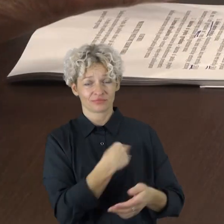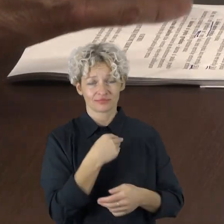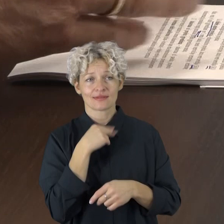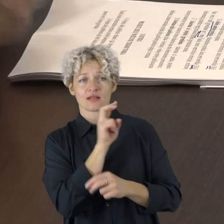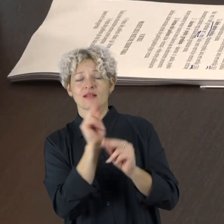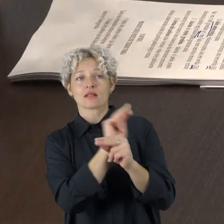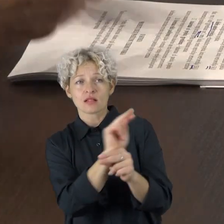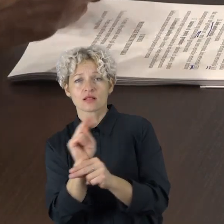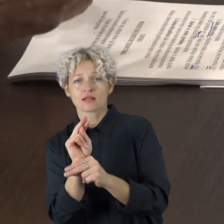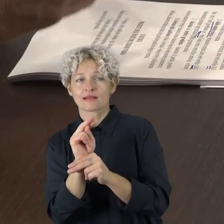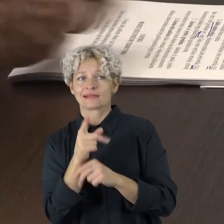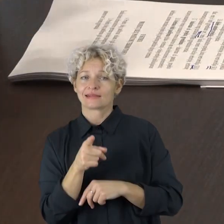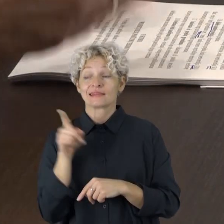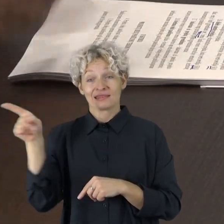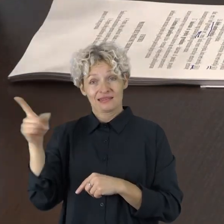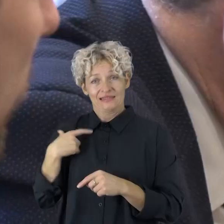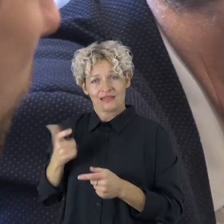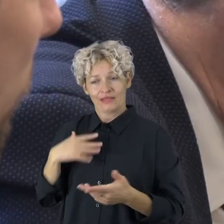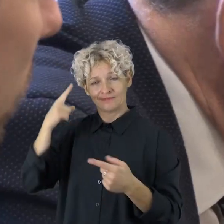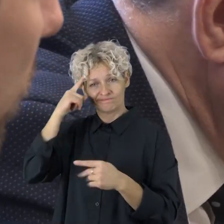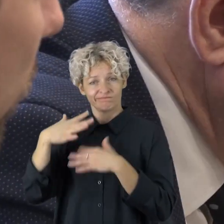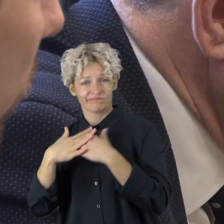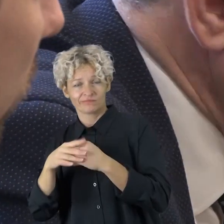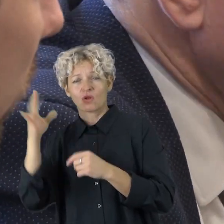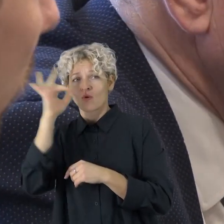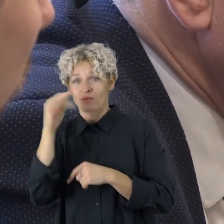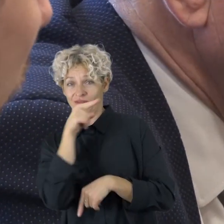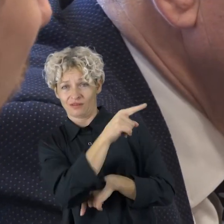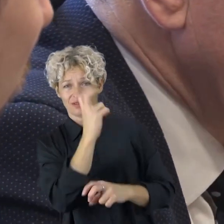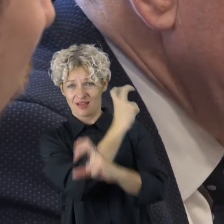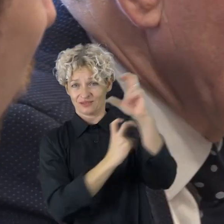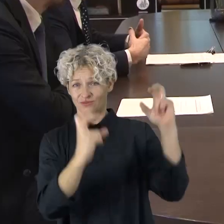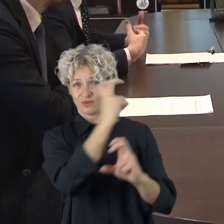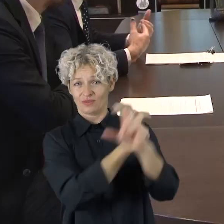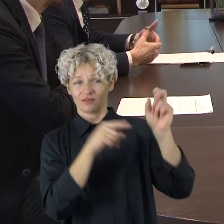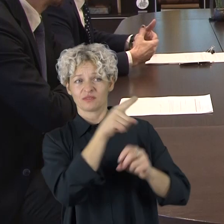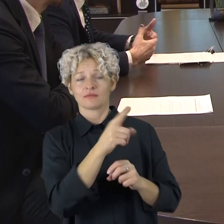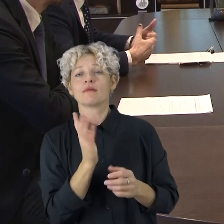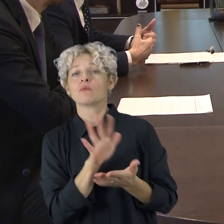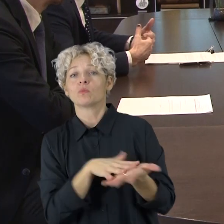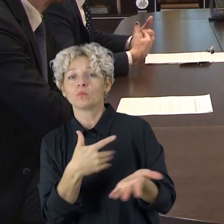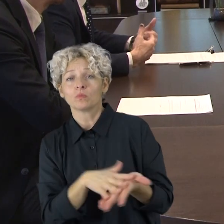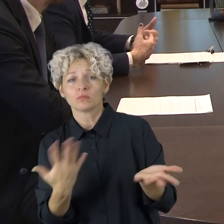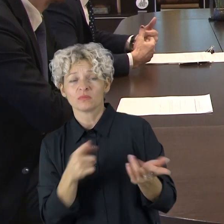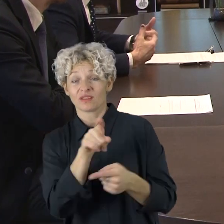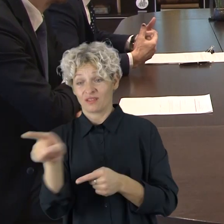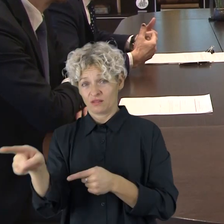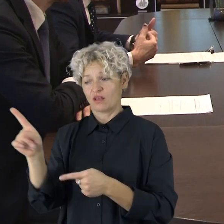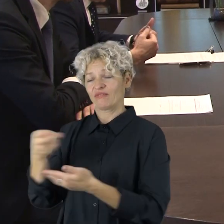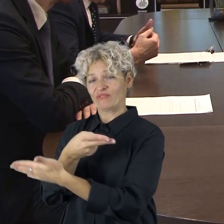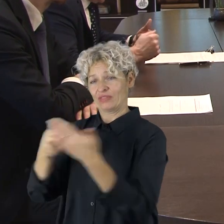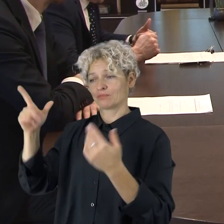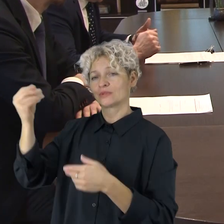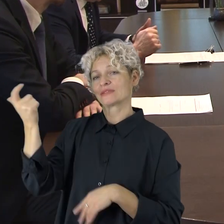darbai. Tačiau mūsų miesto savivaldybė galvos kausma keliai senieji atrakcionai. Esantis uždarosa saksinės bendrovės Šiauliu